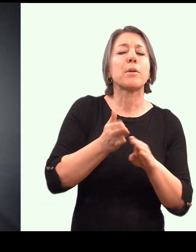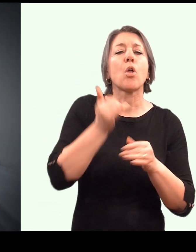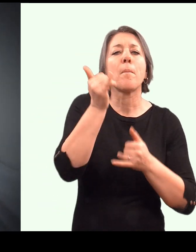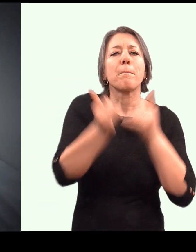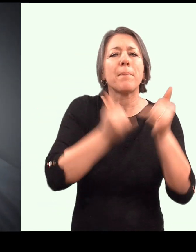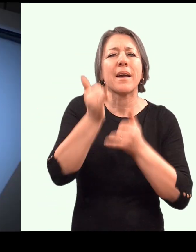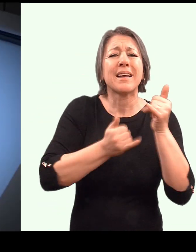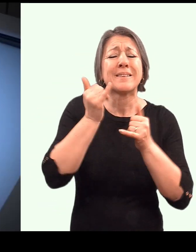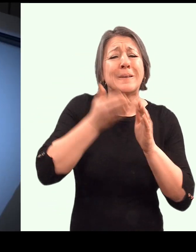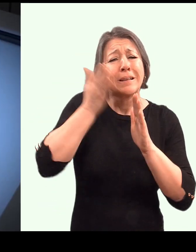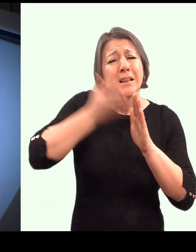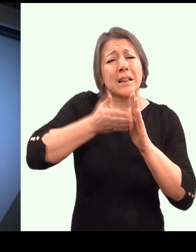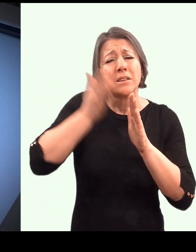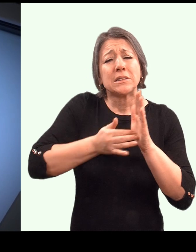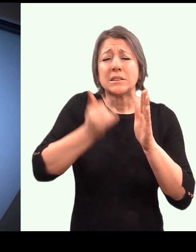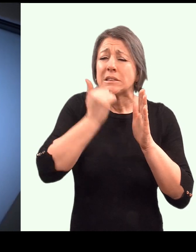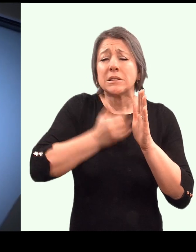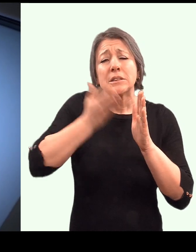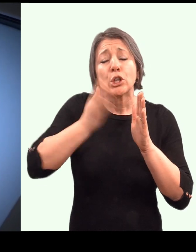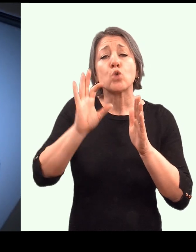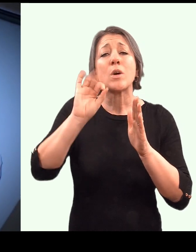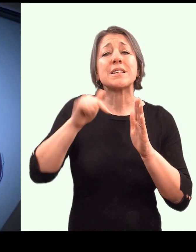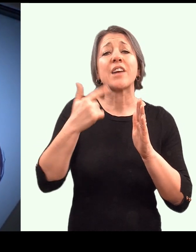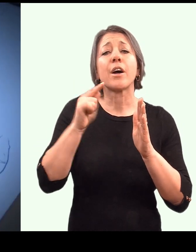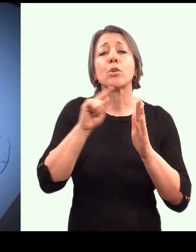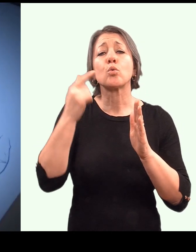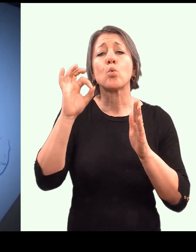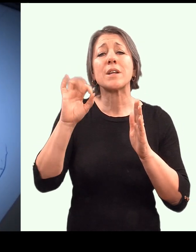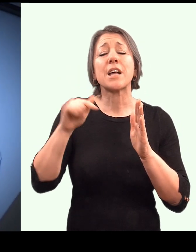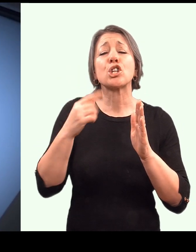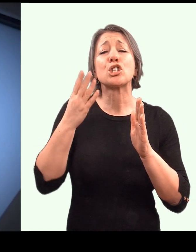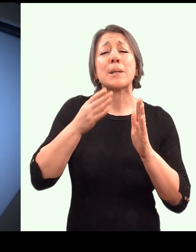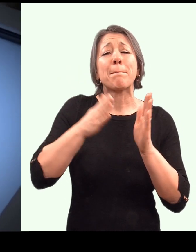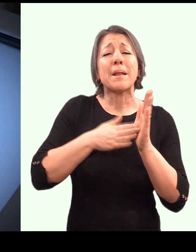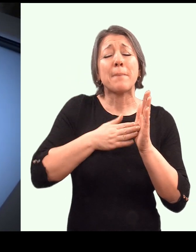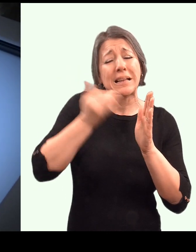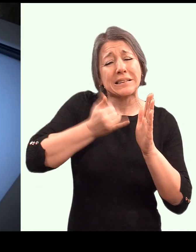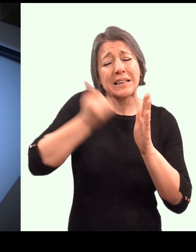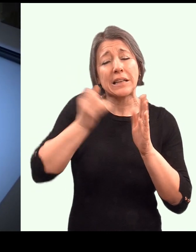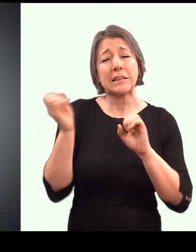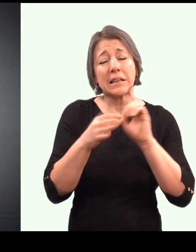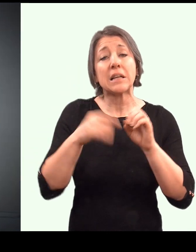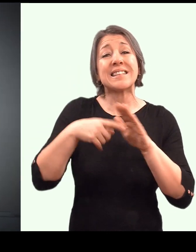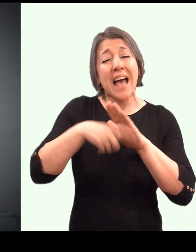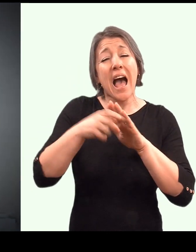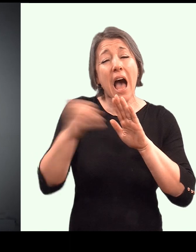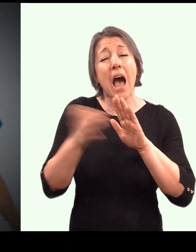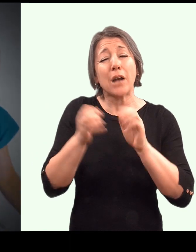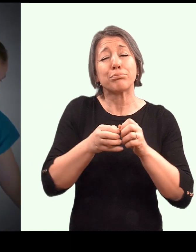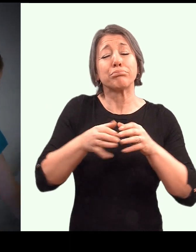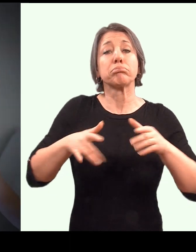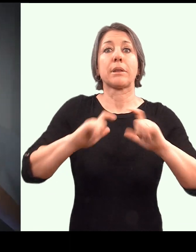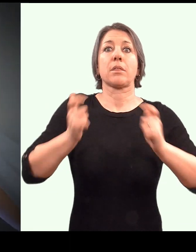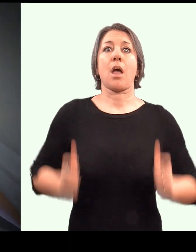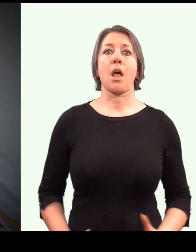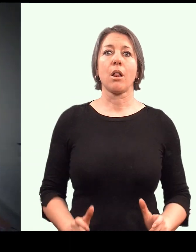na řezy tluste 0,2 až 0,4 mm. Ty byly naskenovány a počítačem bylo tělo zase zrekonstruováno. Takže